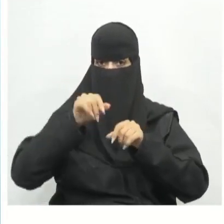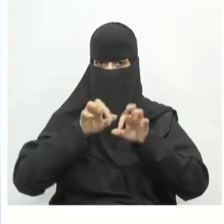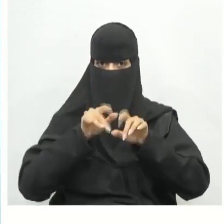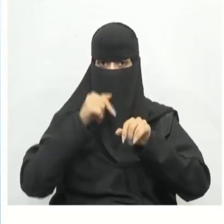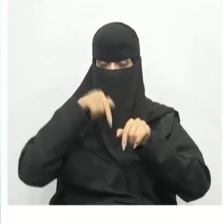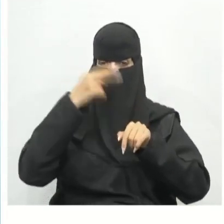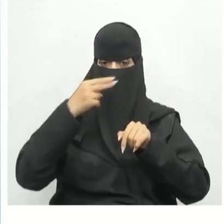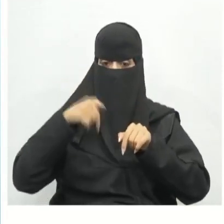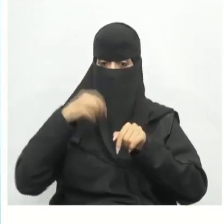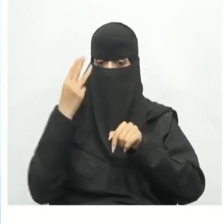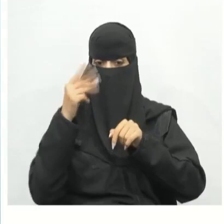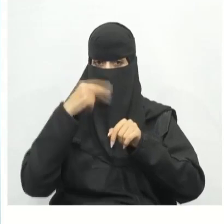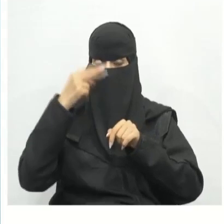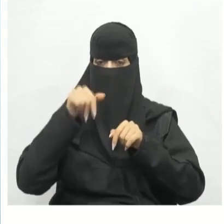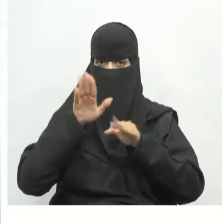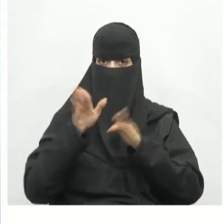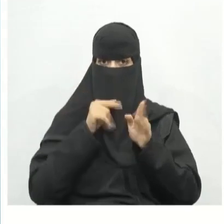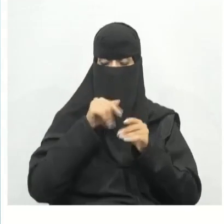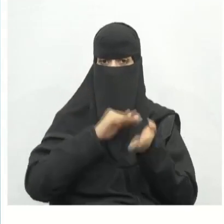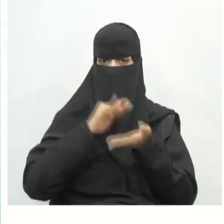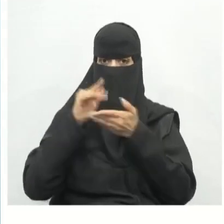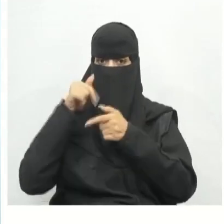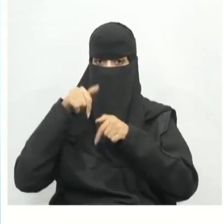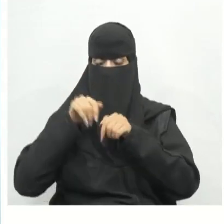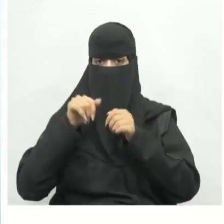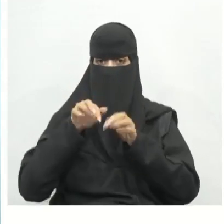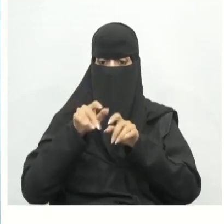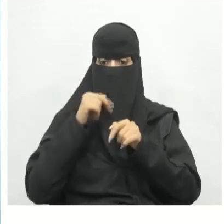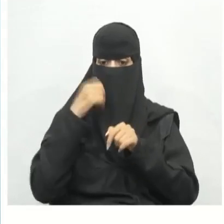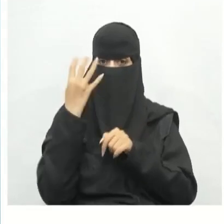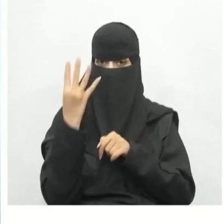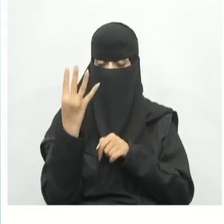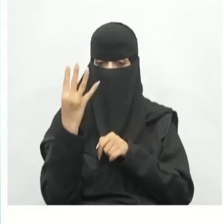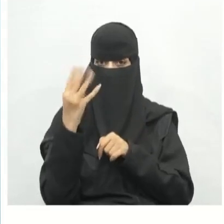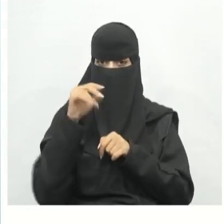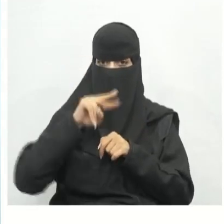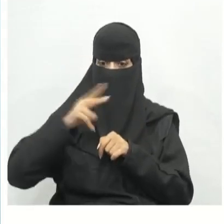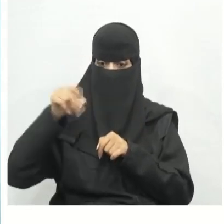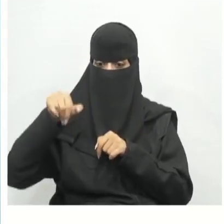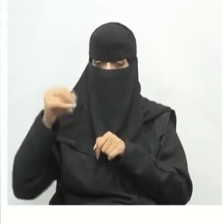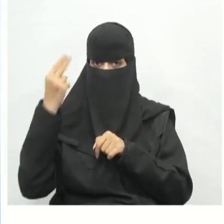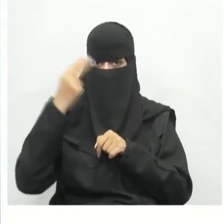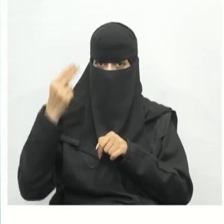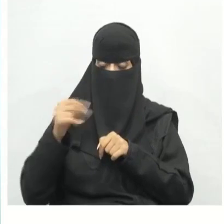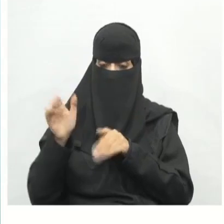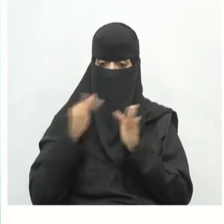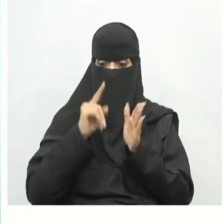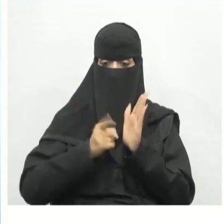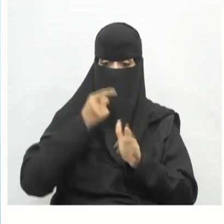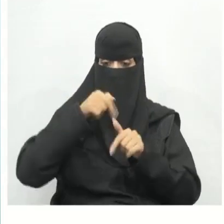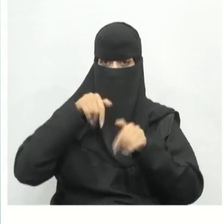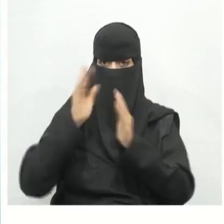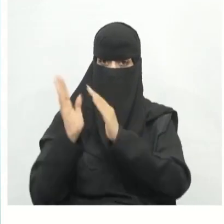مستخدمة في الرسم ثلاثية الأبعاد بواسطة الحاسب هناك أربع أنواع من الرسم التصويرية أولا